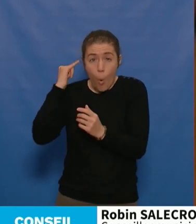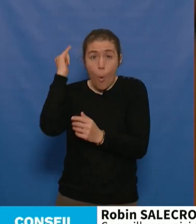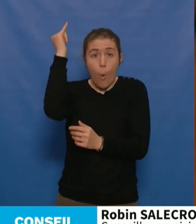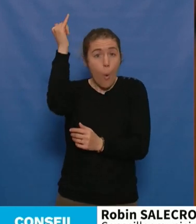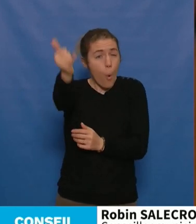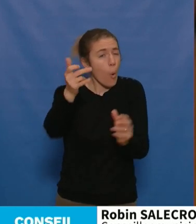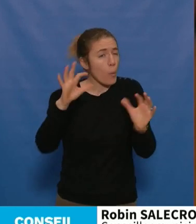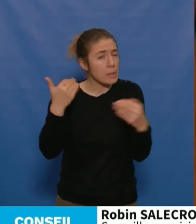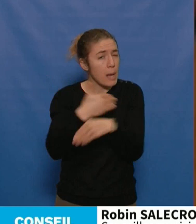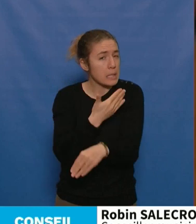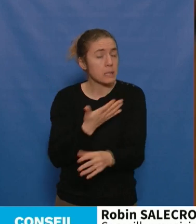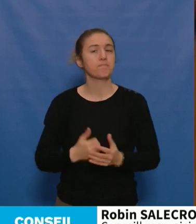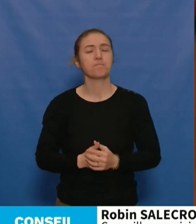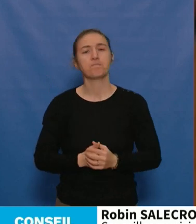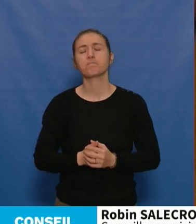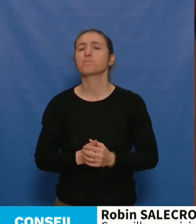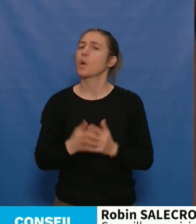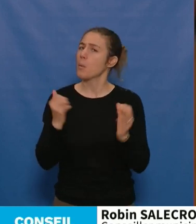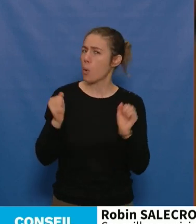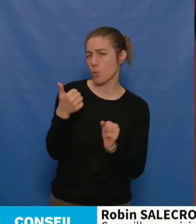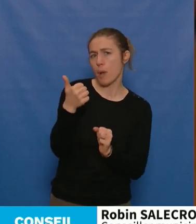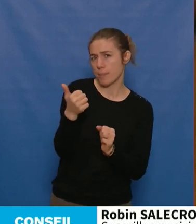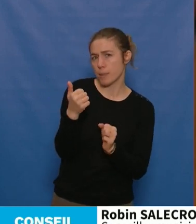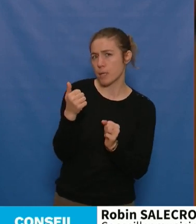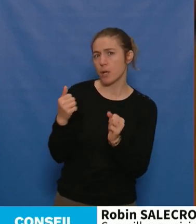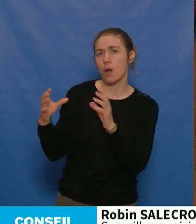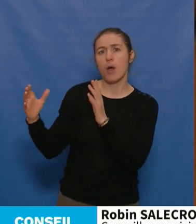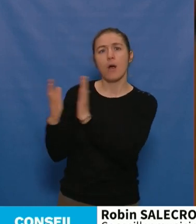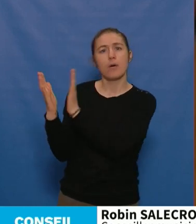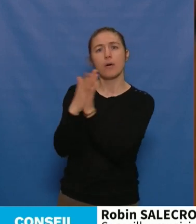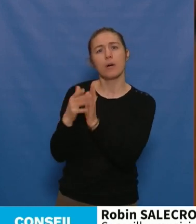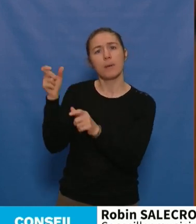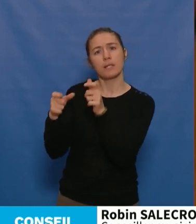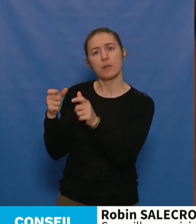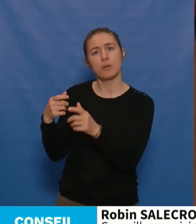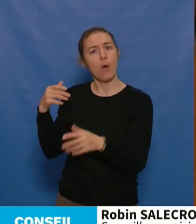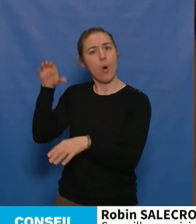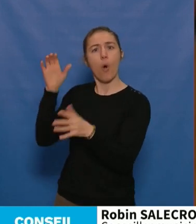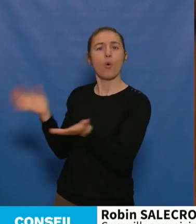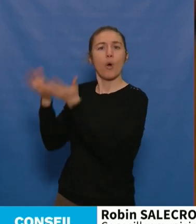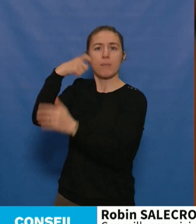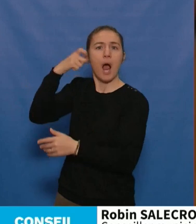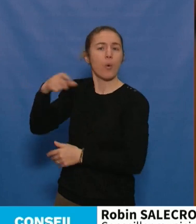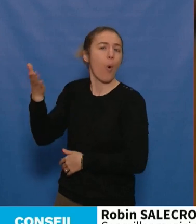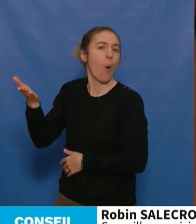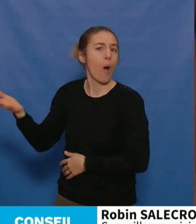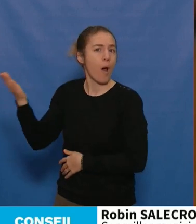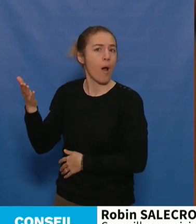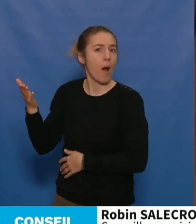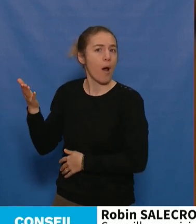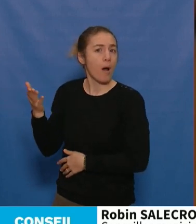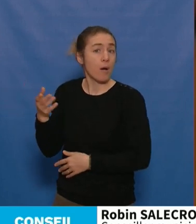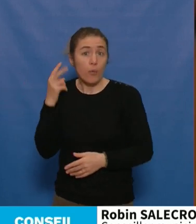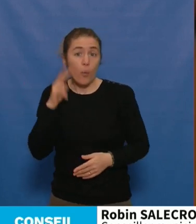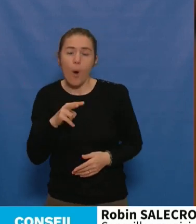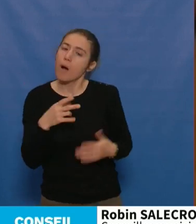en place ? Notamment, et parlez-en peut-être avec les partisans du Président de la République, quand on voit le démantèlement en